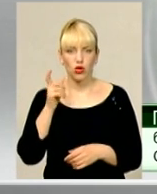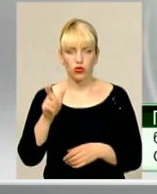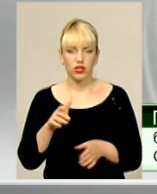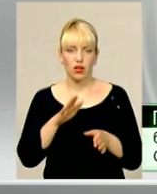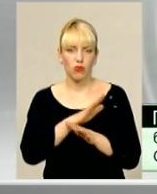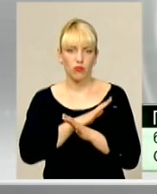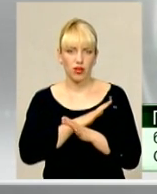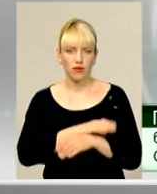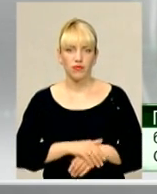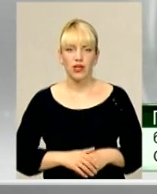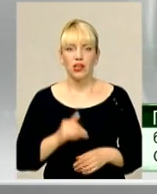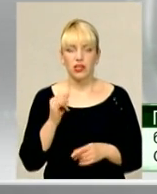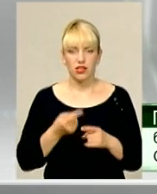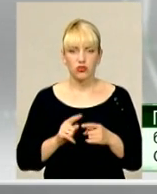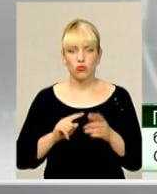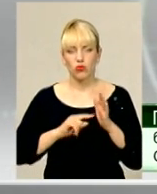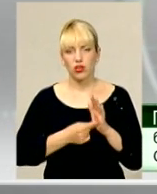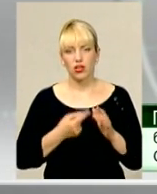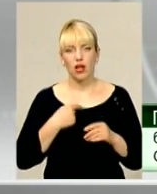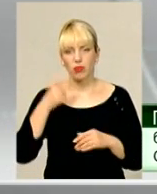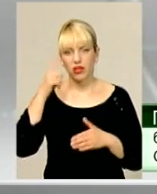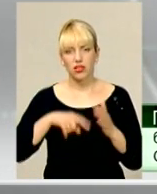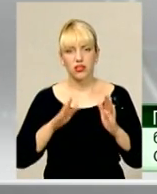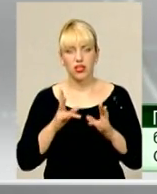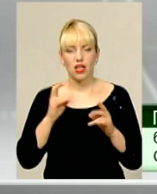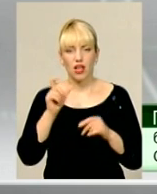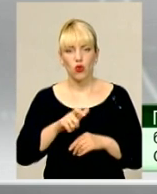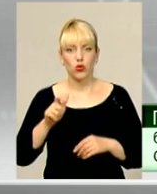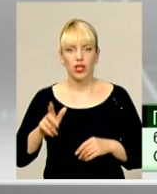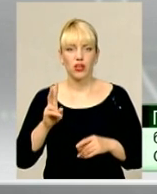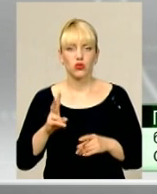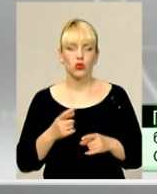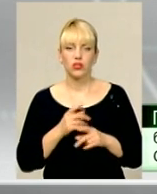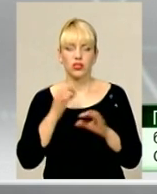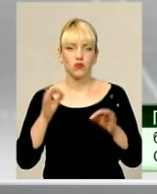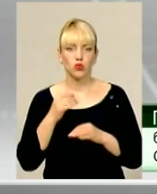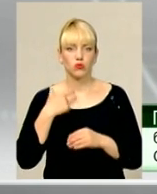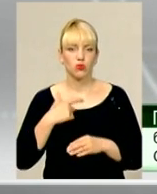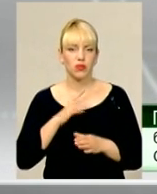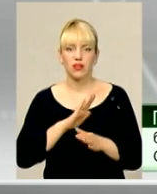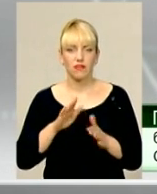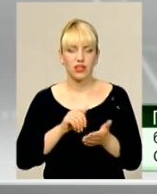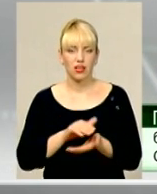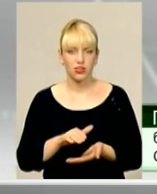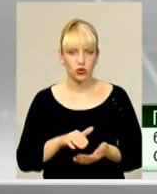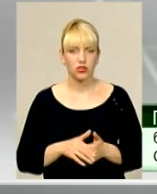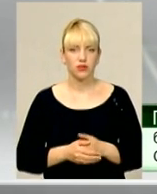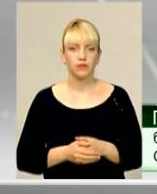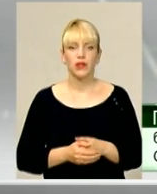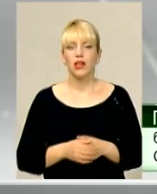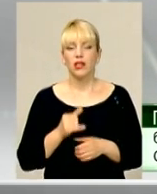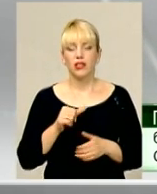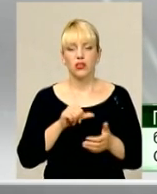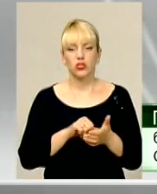просто Богу душі віддасть. І на цьому крапка. Надія на людей, тих людей, які в чому собі ні в чого не відказують, в